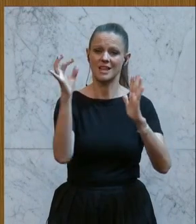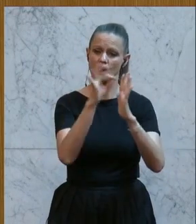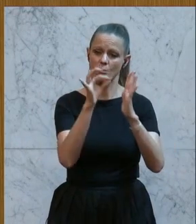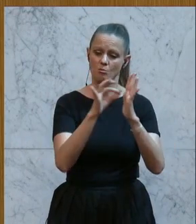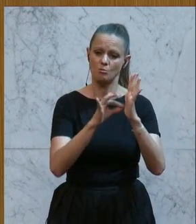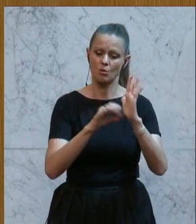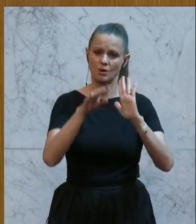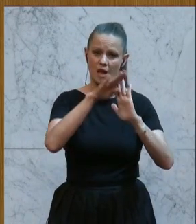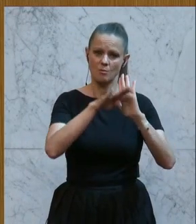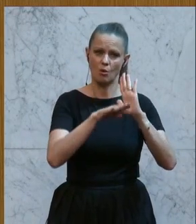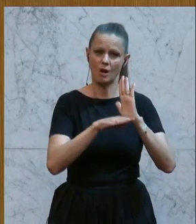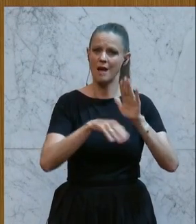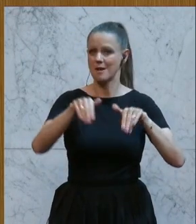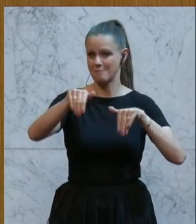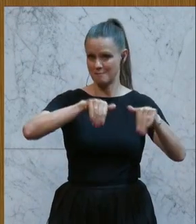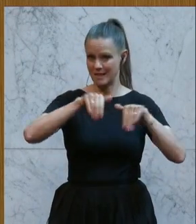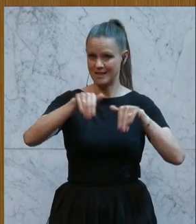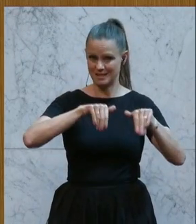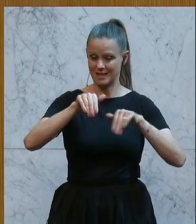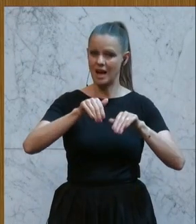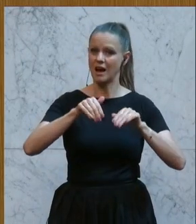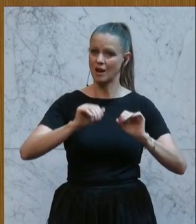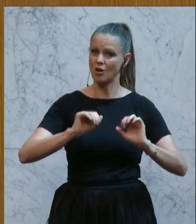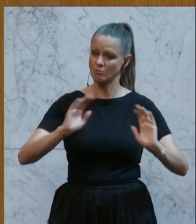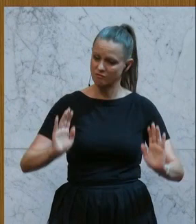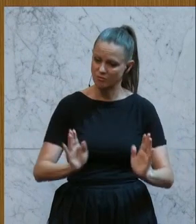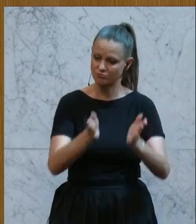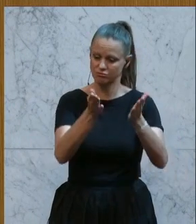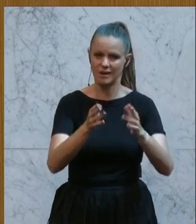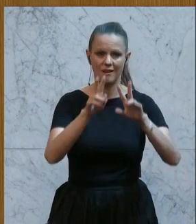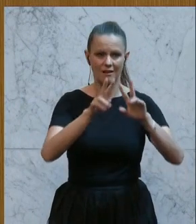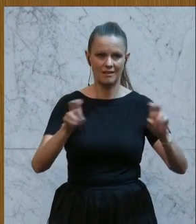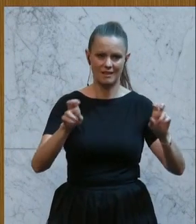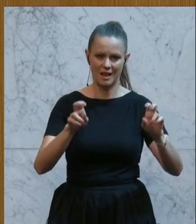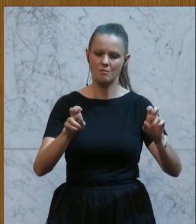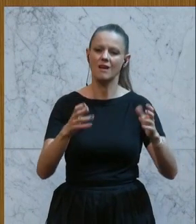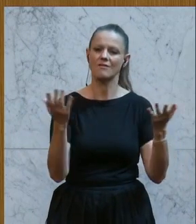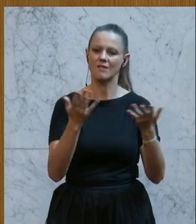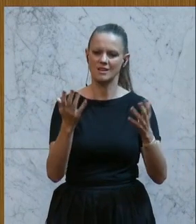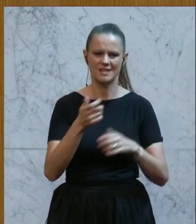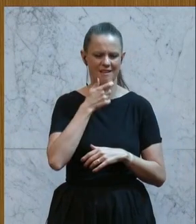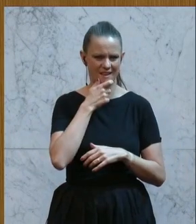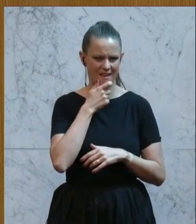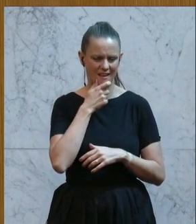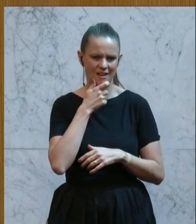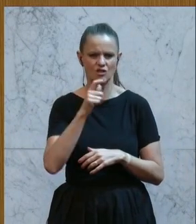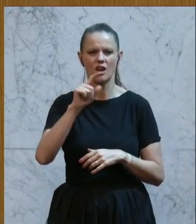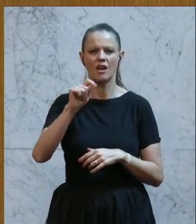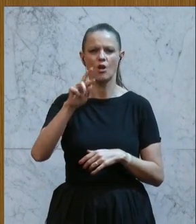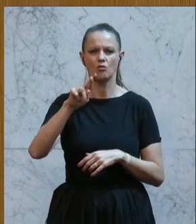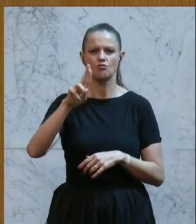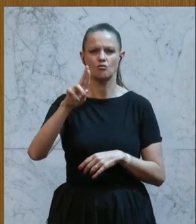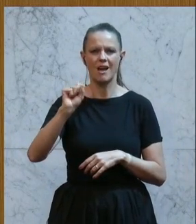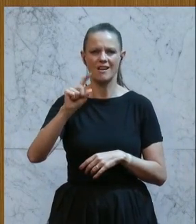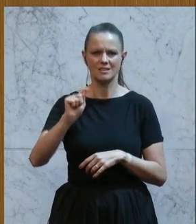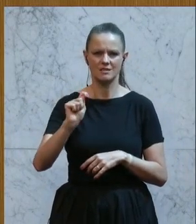im Ministerium initiiert unter dem Titel Trust in Science and Democracy, kurz Trust, um für